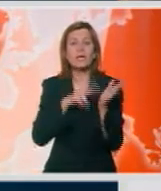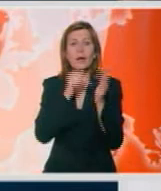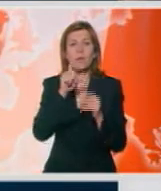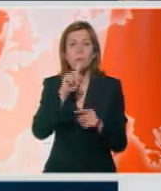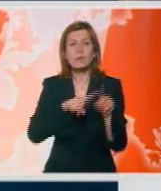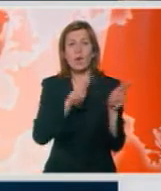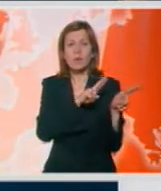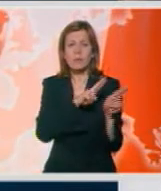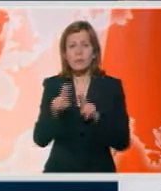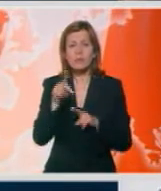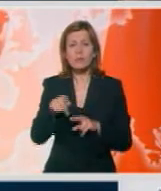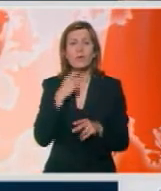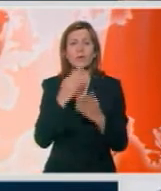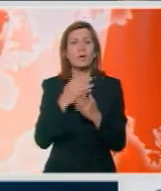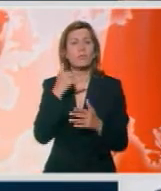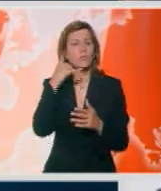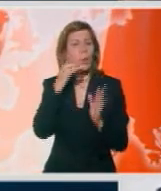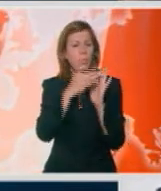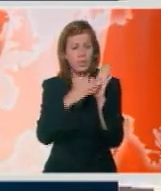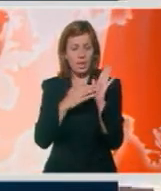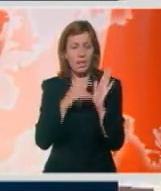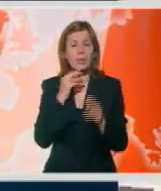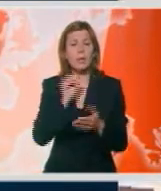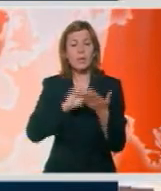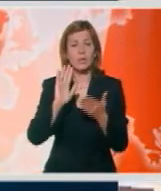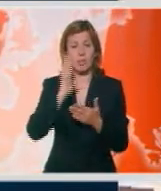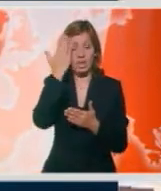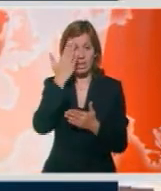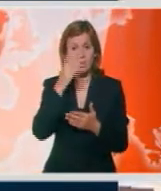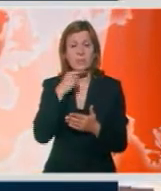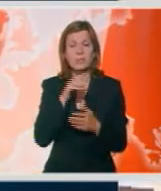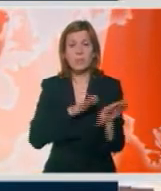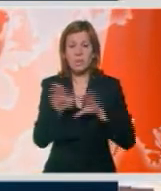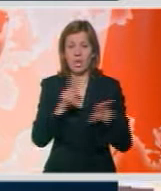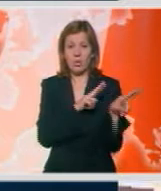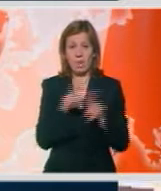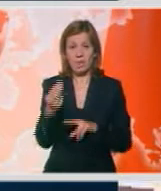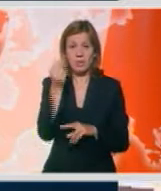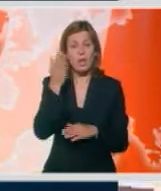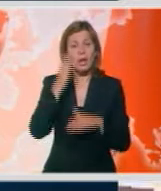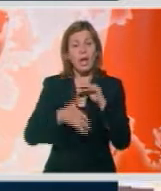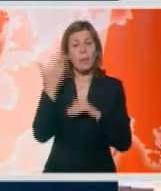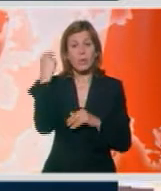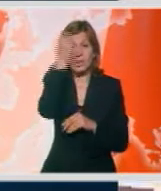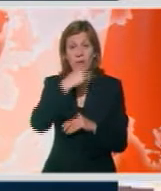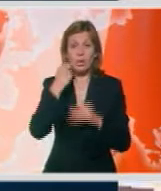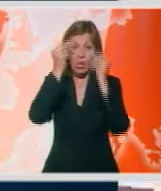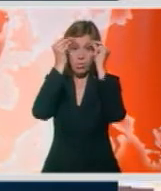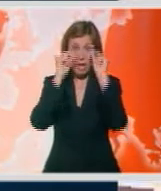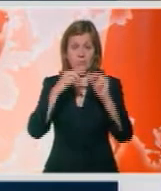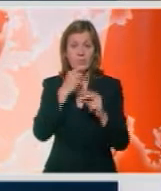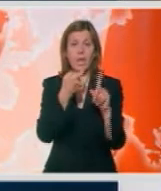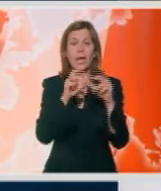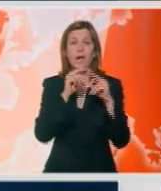zbog sudskog procesa u aperi Moptel, piše Blitz. List navodi da je Ministarstvo pravde Srbije krajem prošlo nedelje obavešteno da